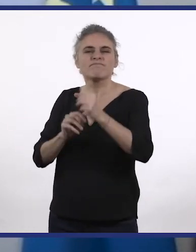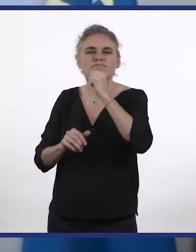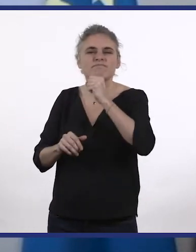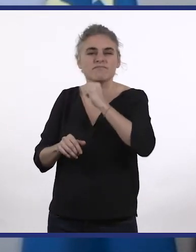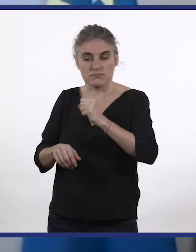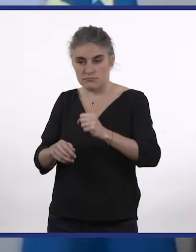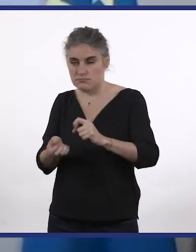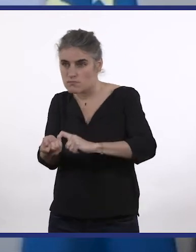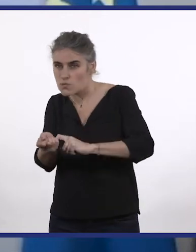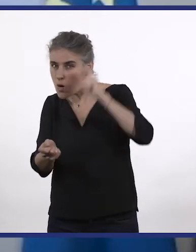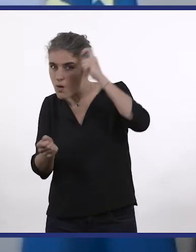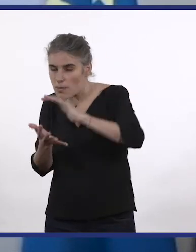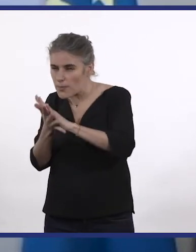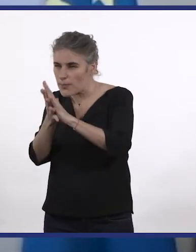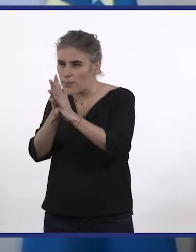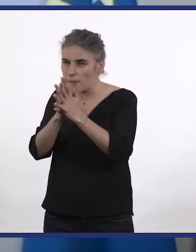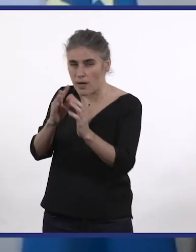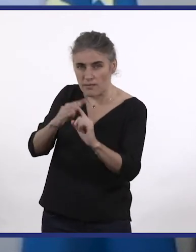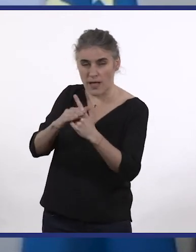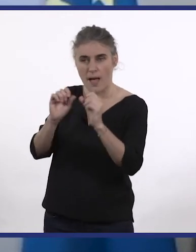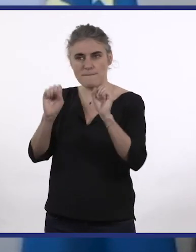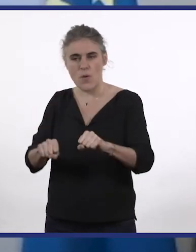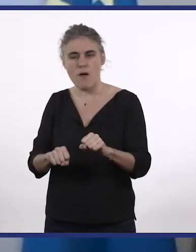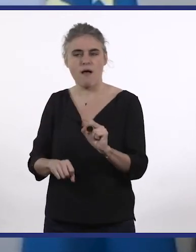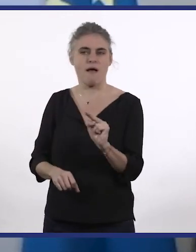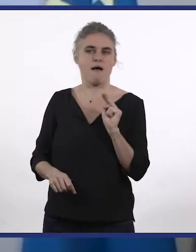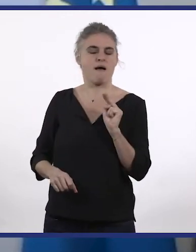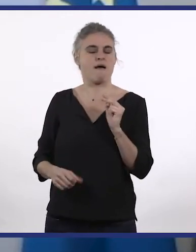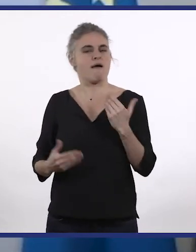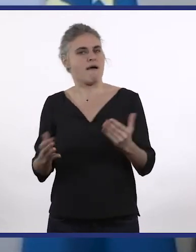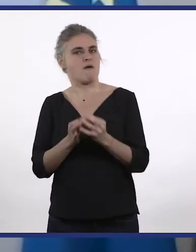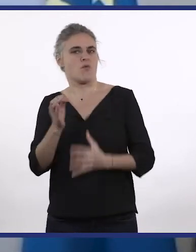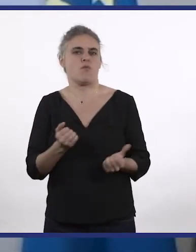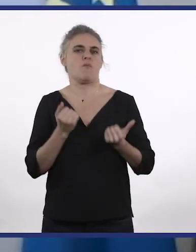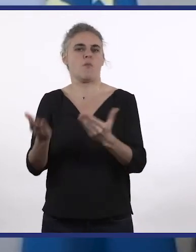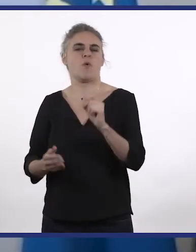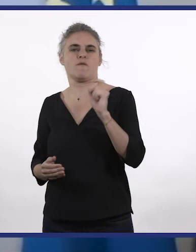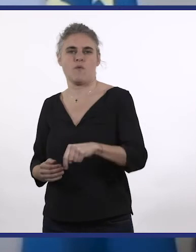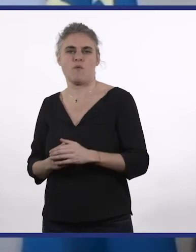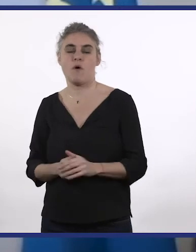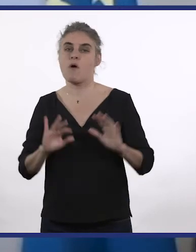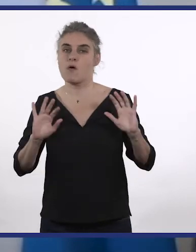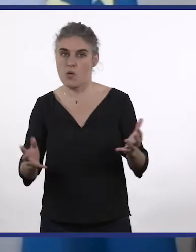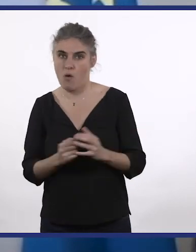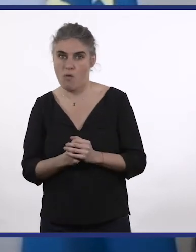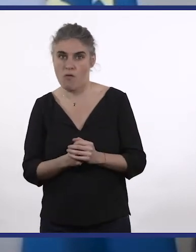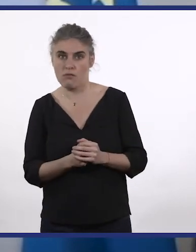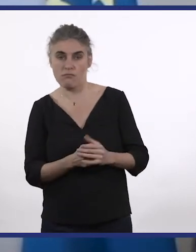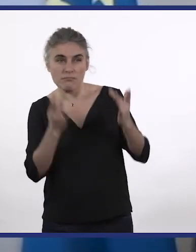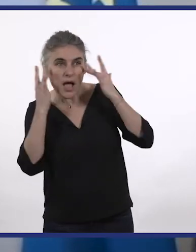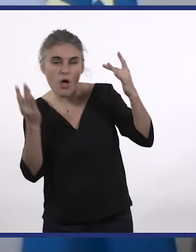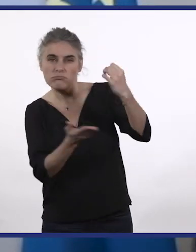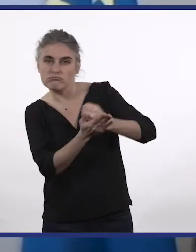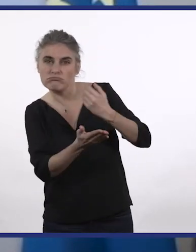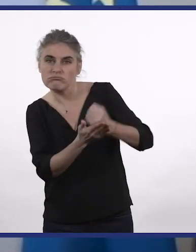neuro-évolutive est souvent évoquée et mérite vraiment que l'on puisse y répondre en conjuguant les connaissances et les